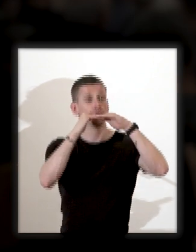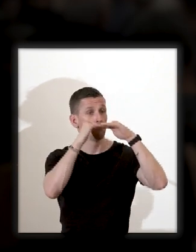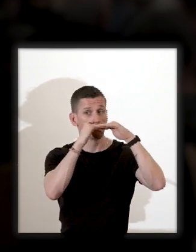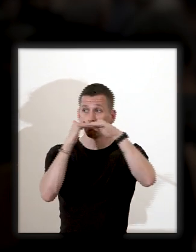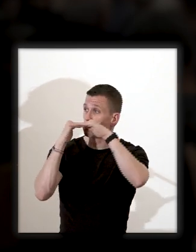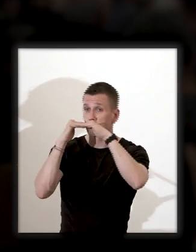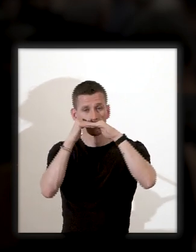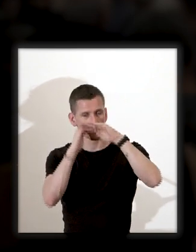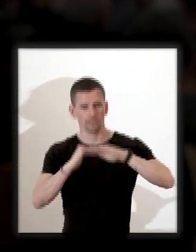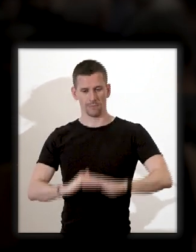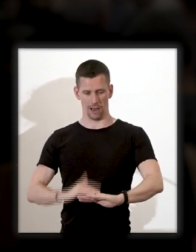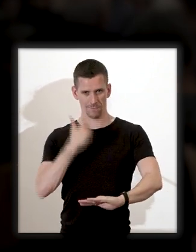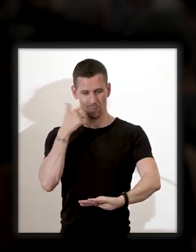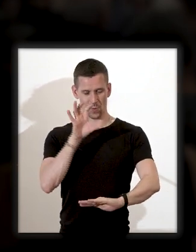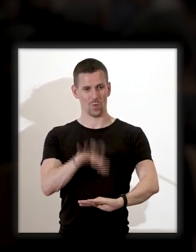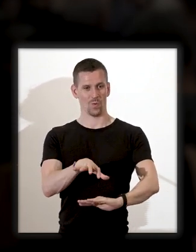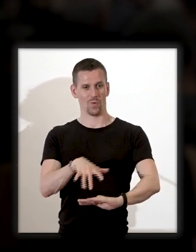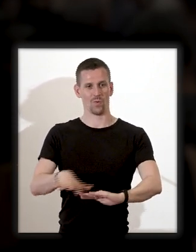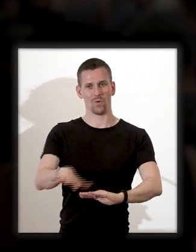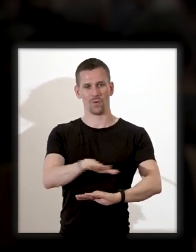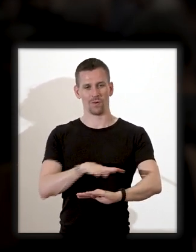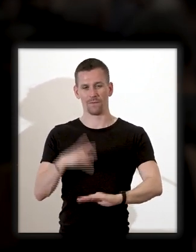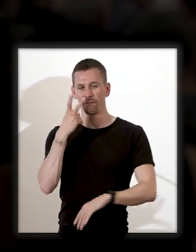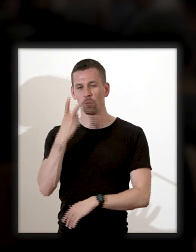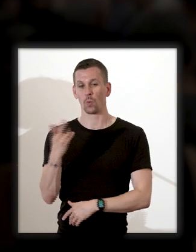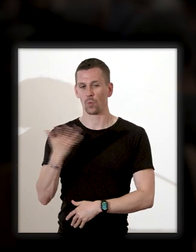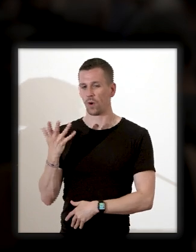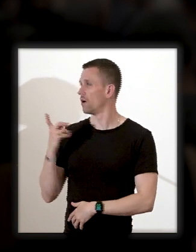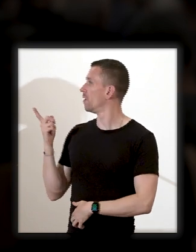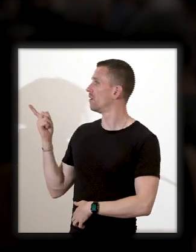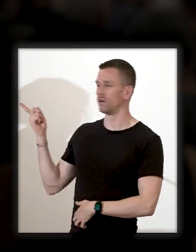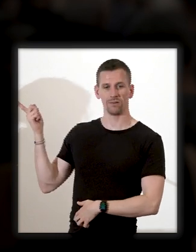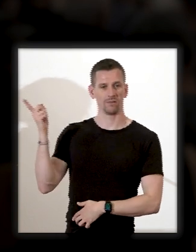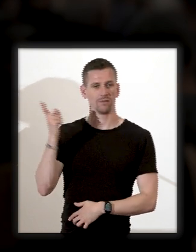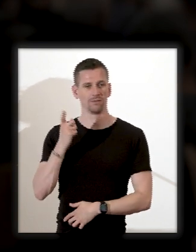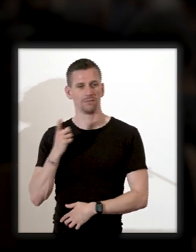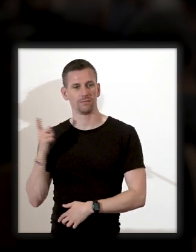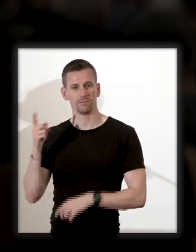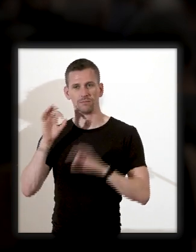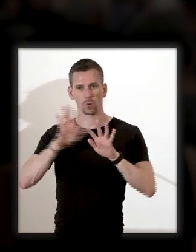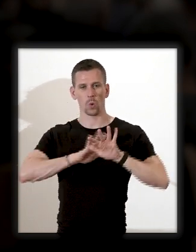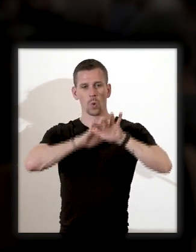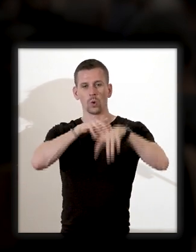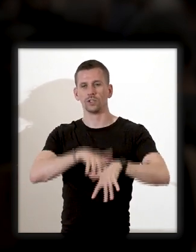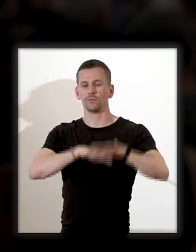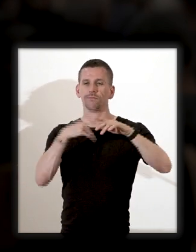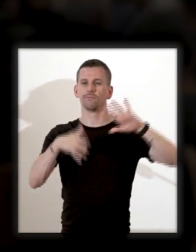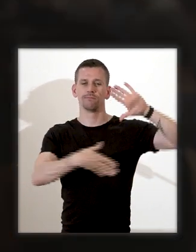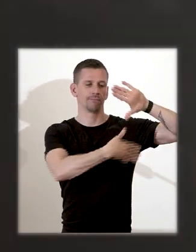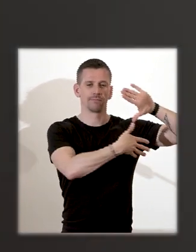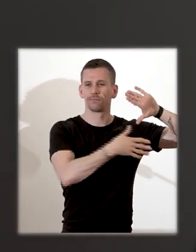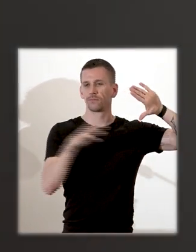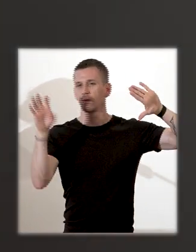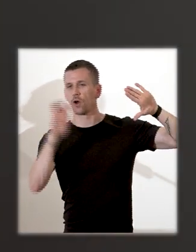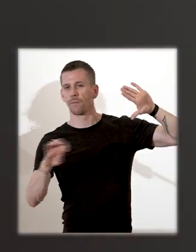de haut, on voit une représentation au sol, donc de l'océan Atlantique, épicentre de la traite entre Afrique, Caraïbe et Amérique du Nord.